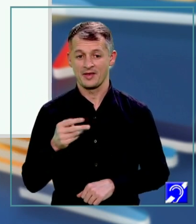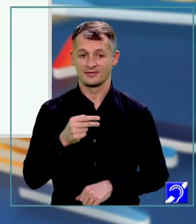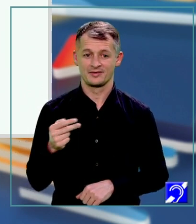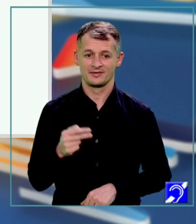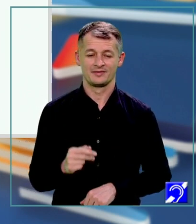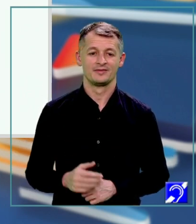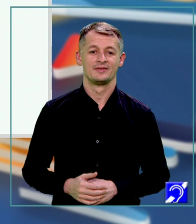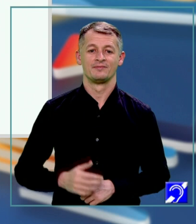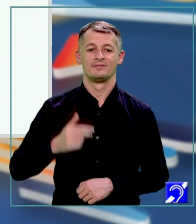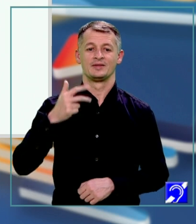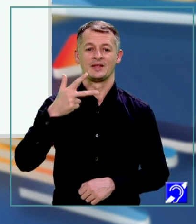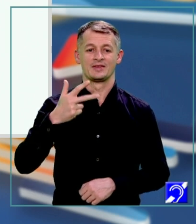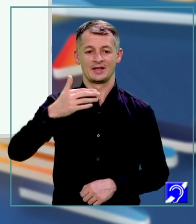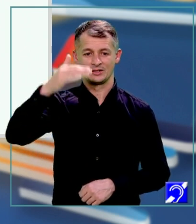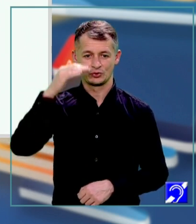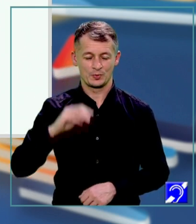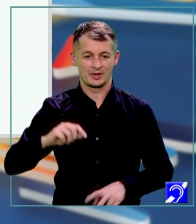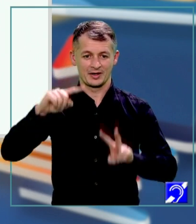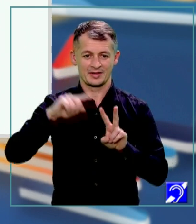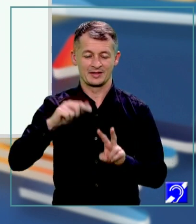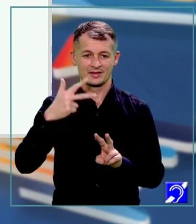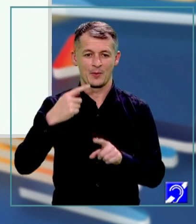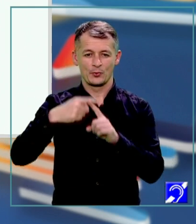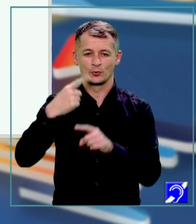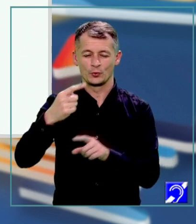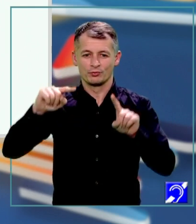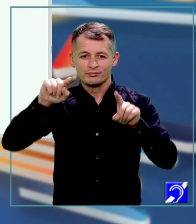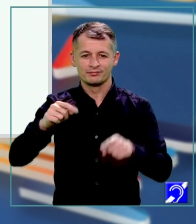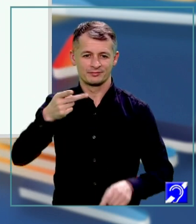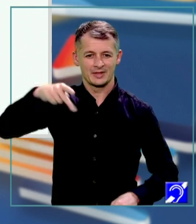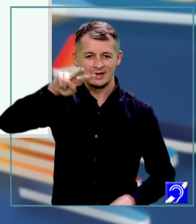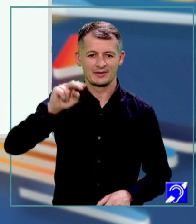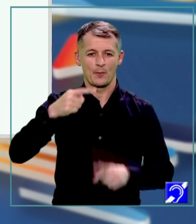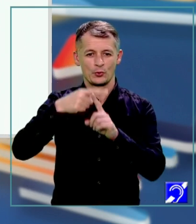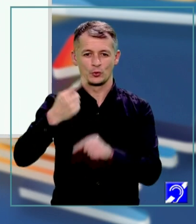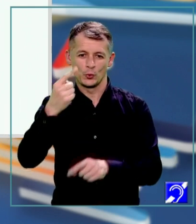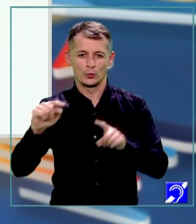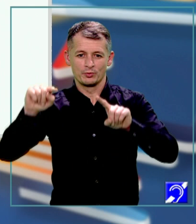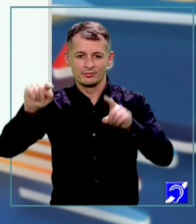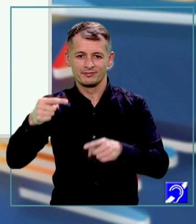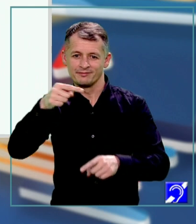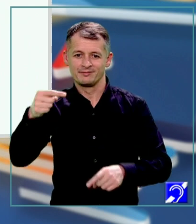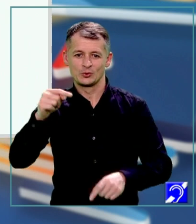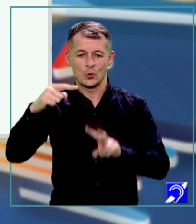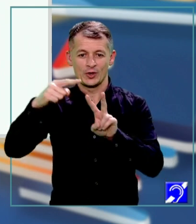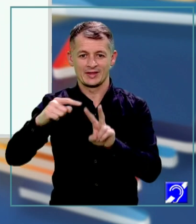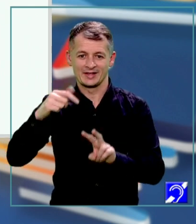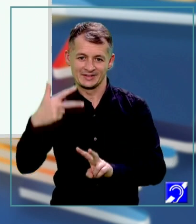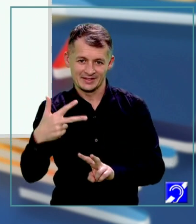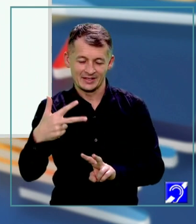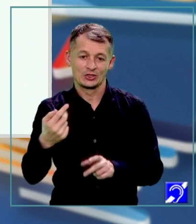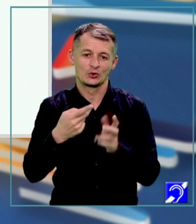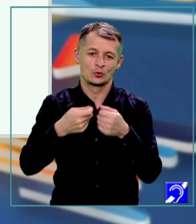3 supra radical din 3 plus 1 totul la pătrat plus 1 minus radical din 3